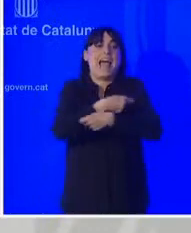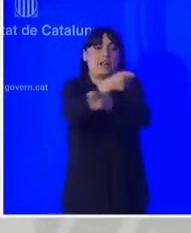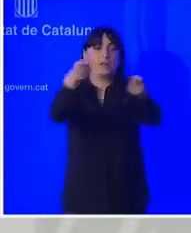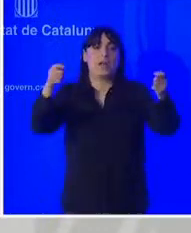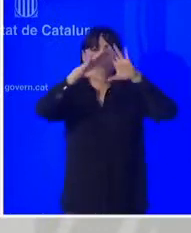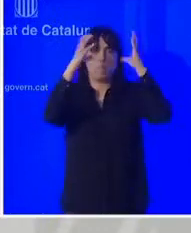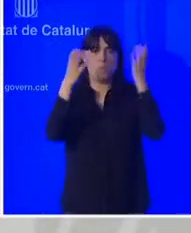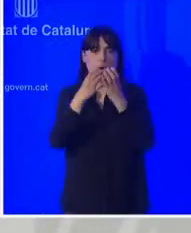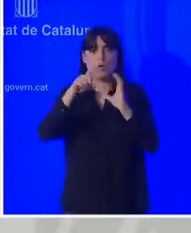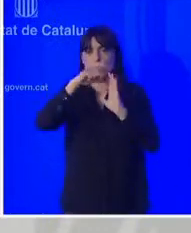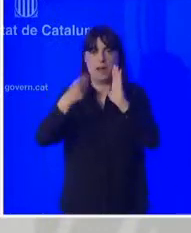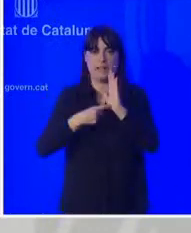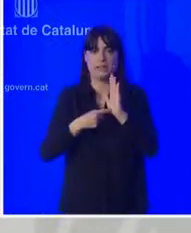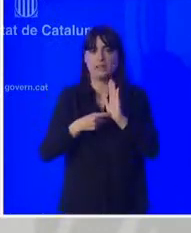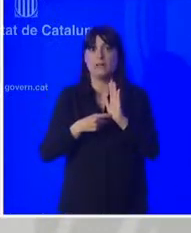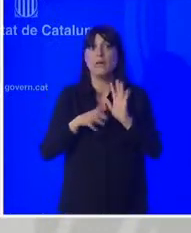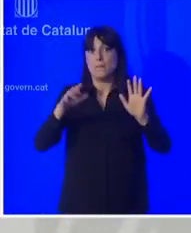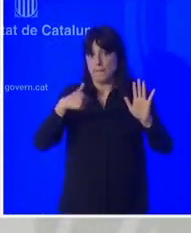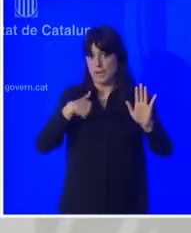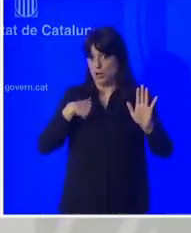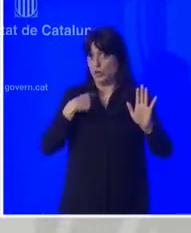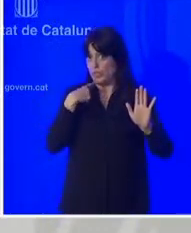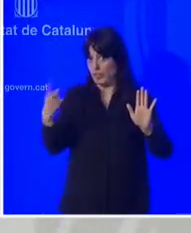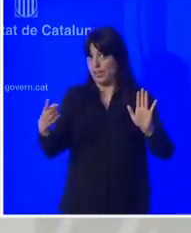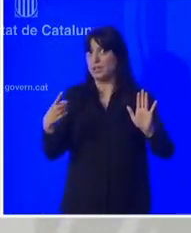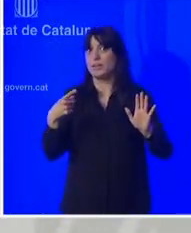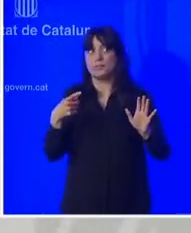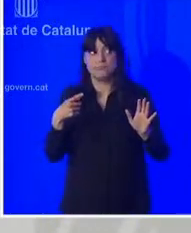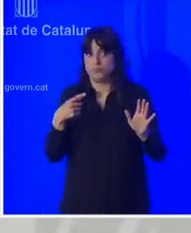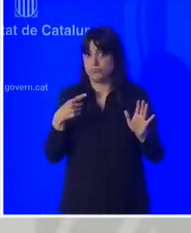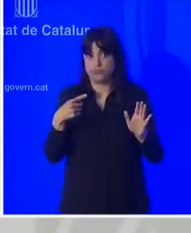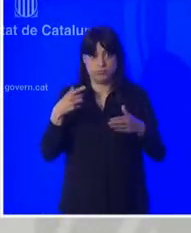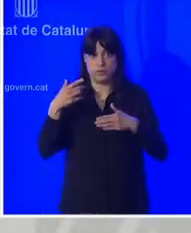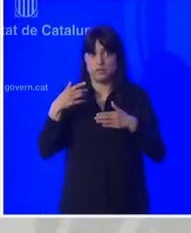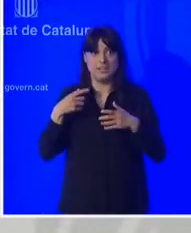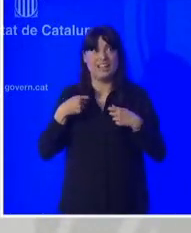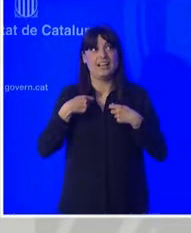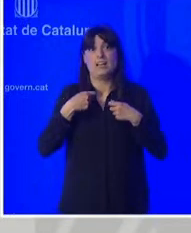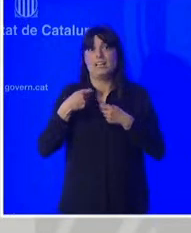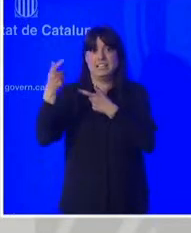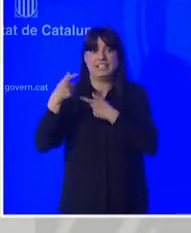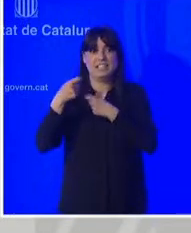desproporació és per dir-ho d'alguna manera brutal